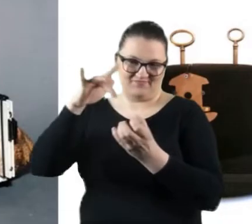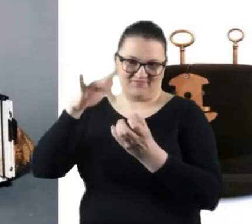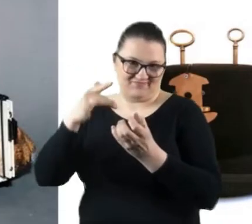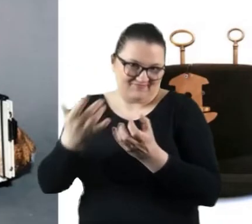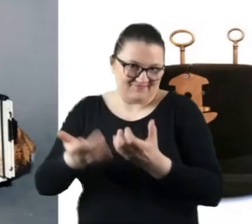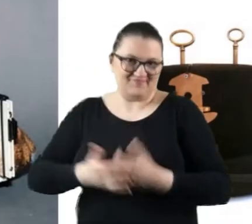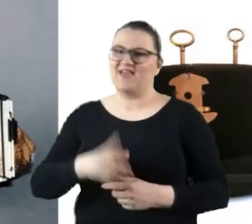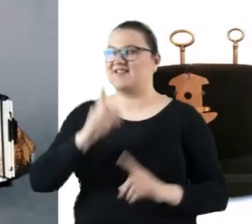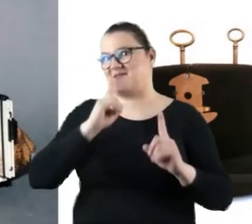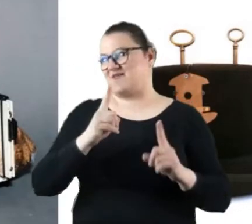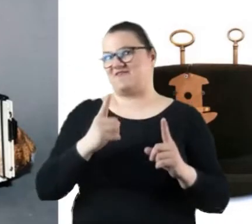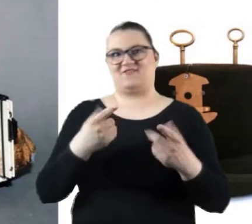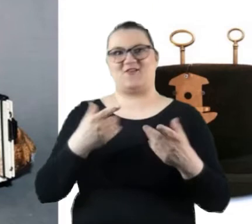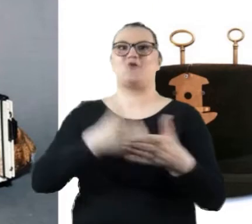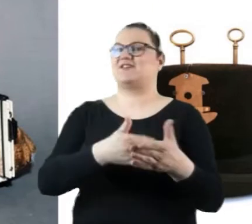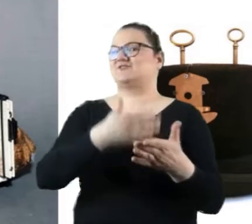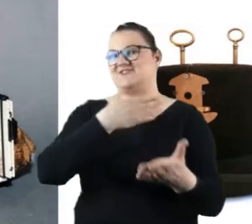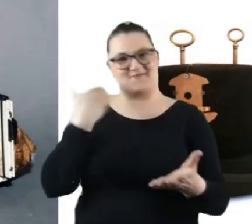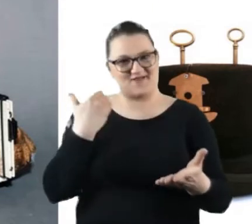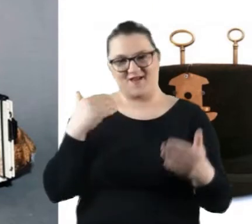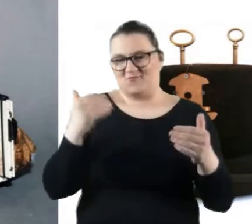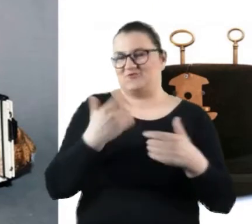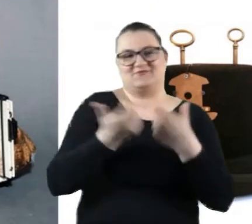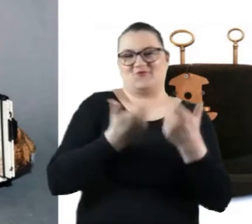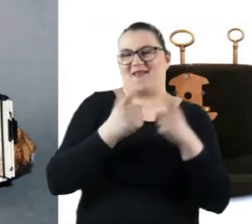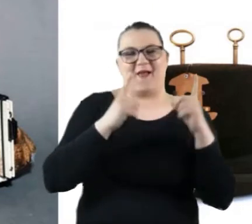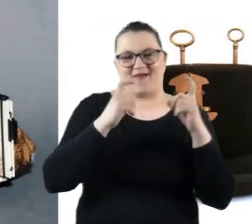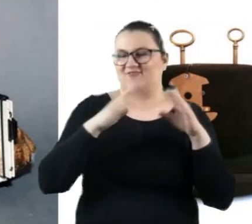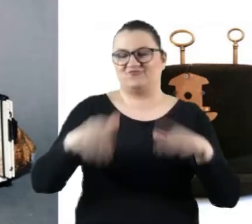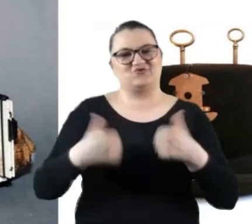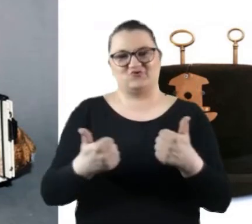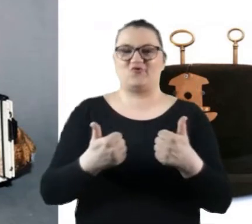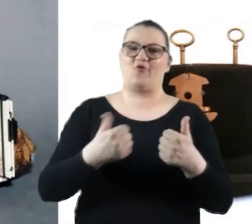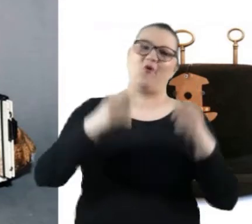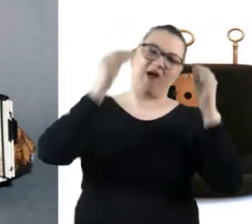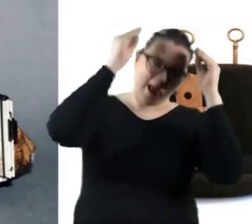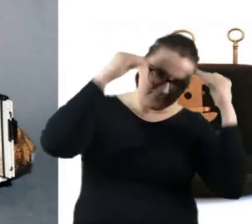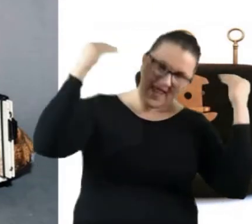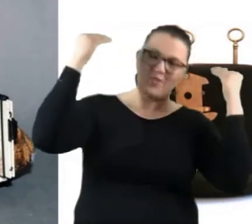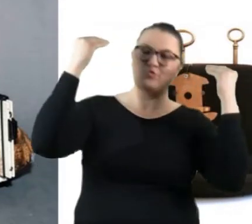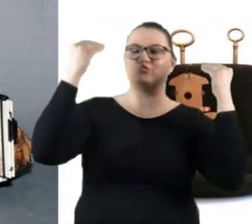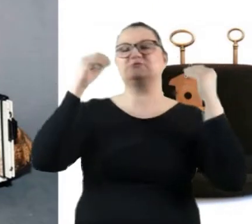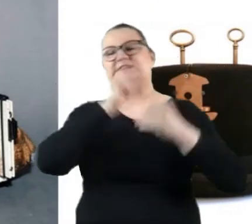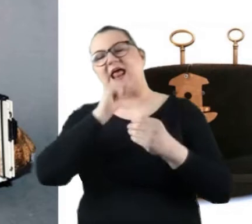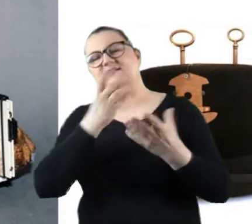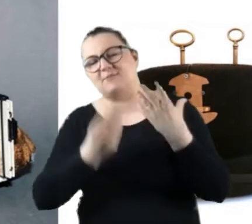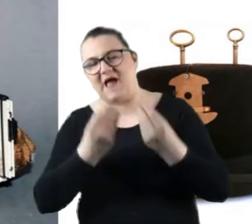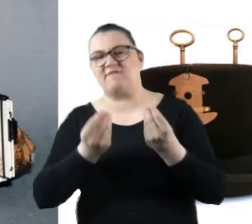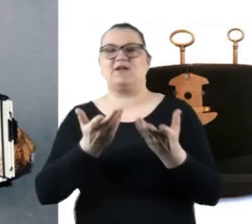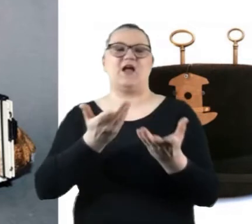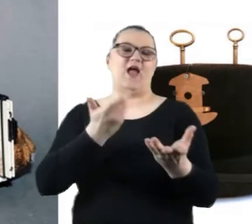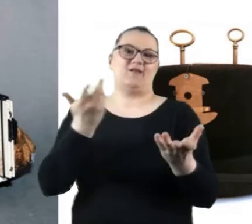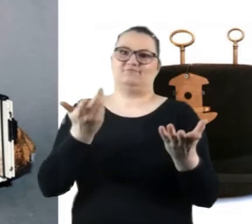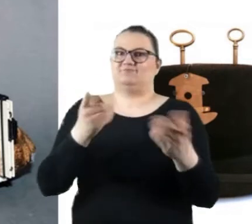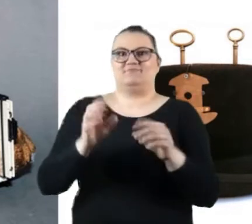nic nas nie ogranicza. Możemy zrobić aparat ze wszystkiego. Czy to będzie kapelusz, czy to będzie stara zabawka, czy to nawet będzie